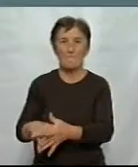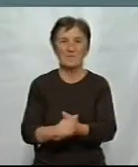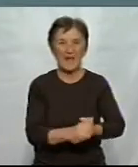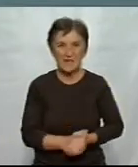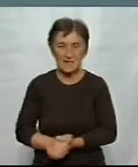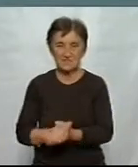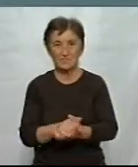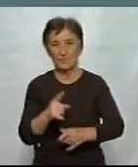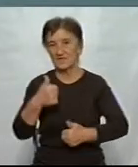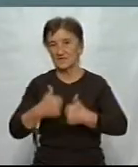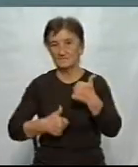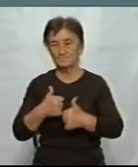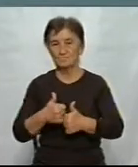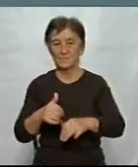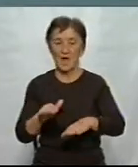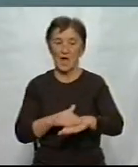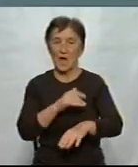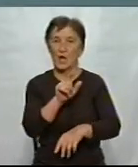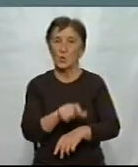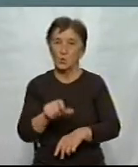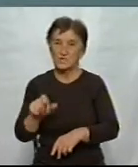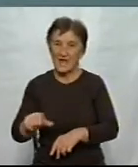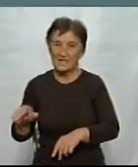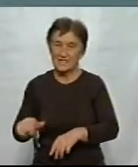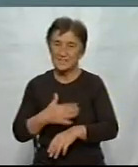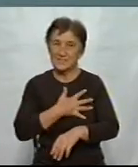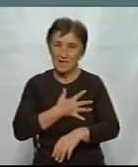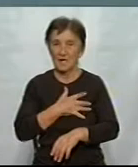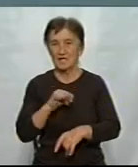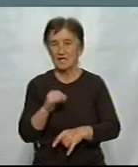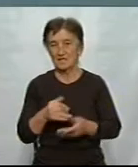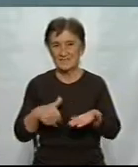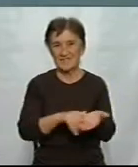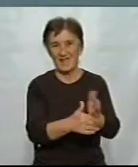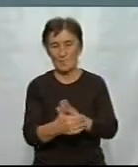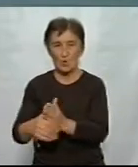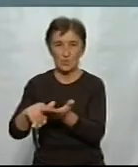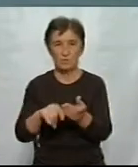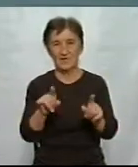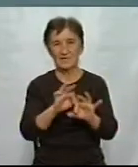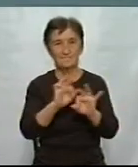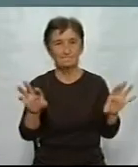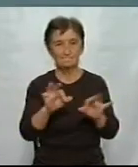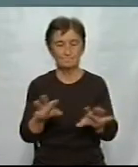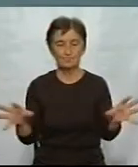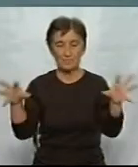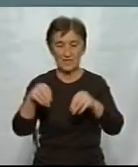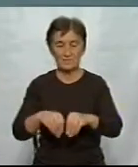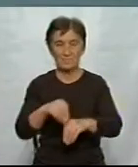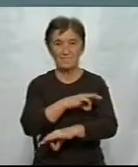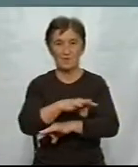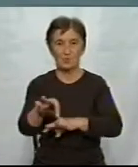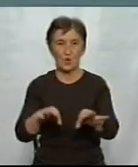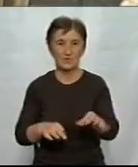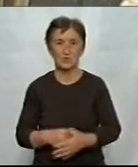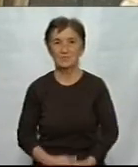участі в конкурсі «Людяність і взаємодопомога» від Міжнародного фонду «Відродження». Розповів співавтор проєкту Анатолій Компанієць.